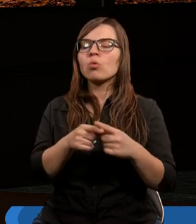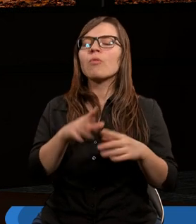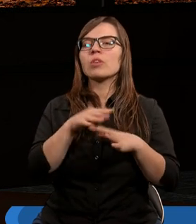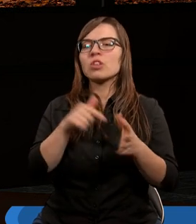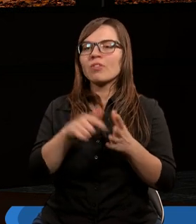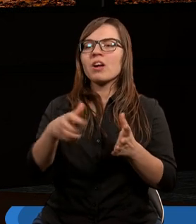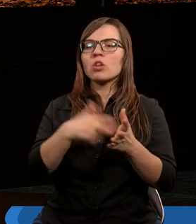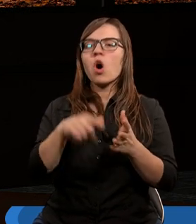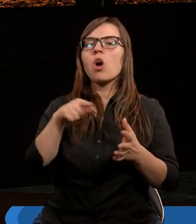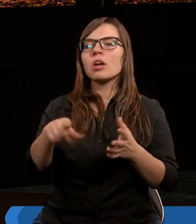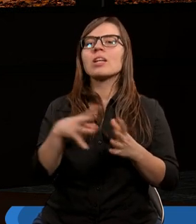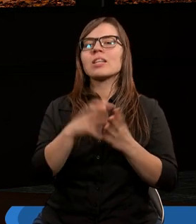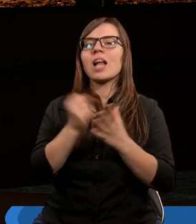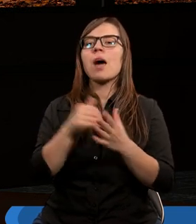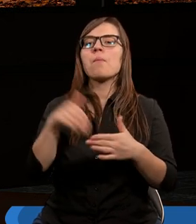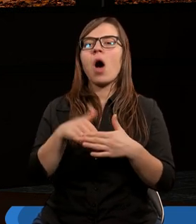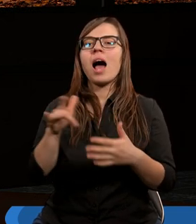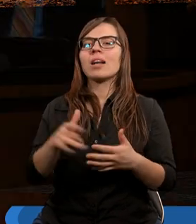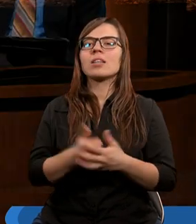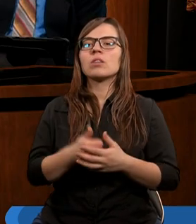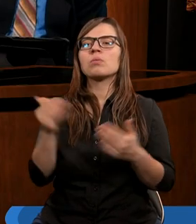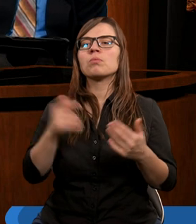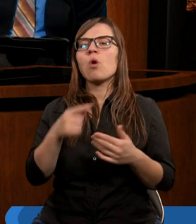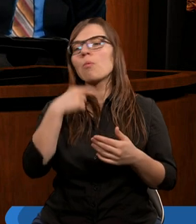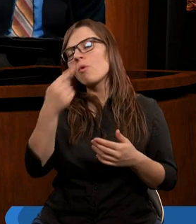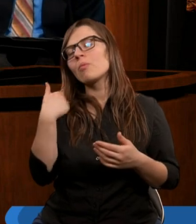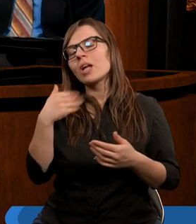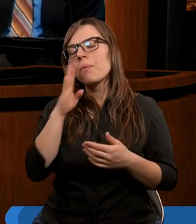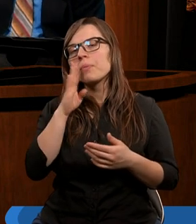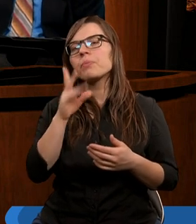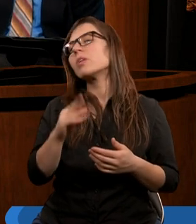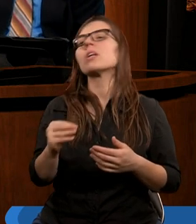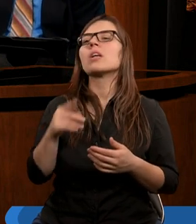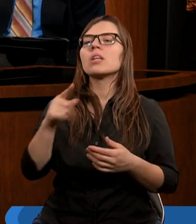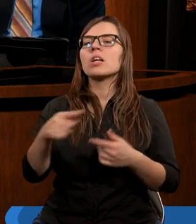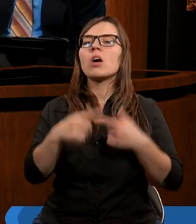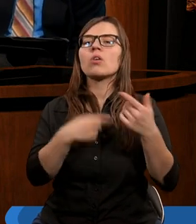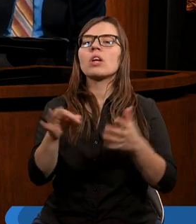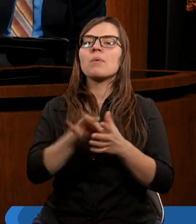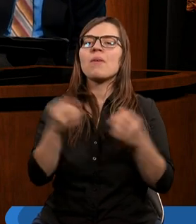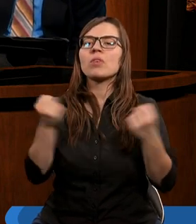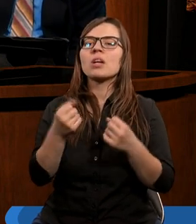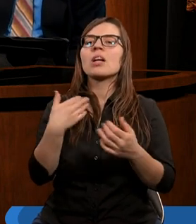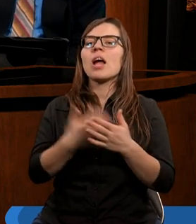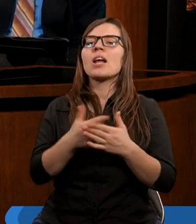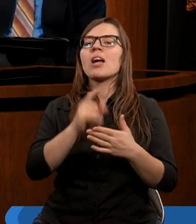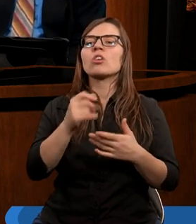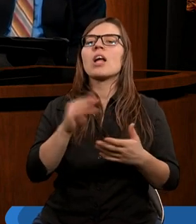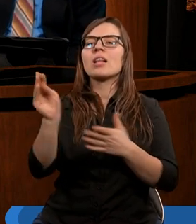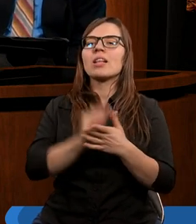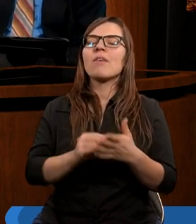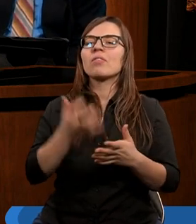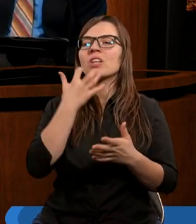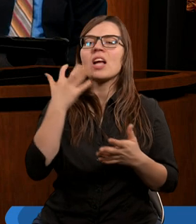że chodzi tutaj o ten najwyższy zakon moralny. Nawet powiedziałbym, że to jest jakby kontynuacja pewnej myśli. Dlatego, że napisał